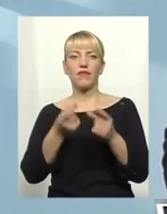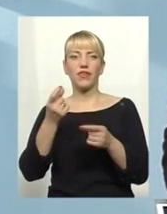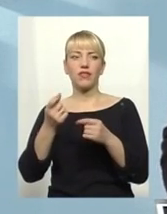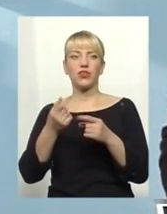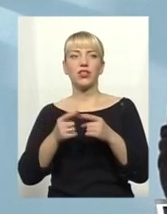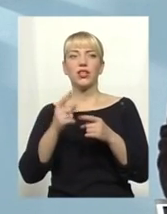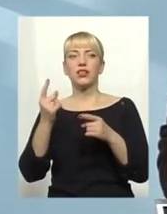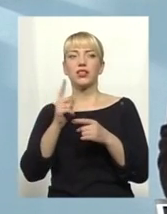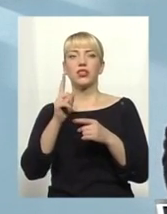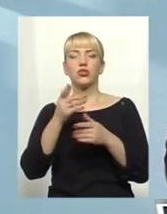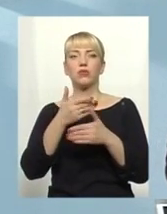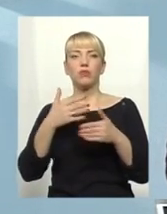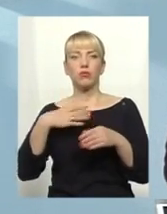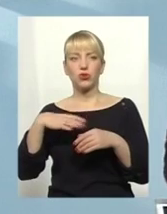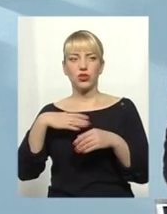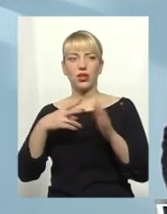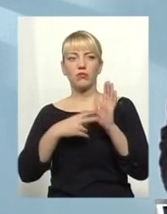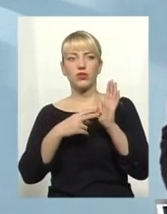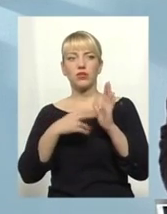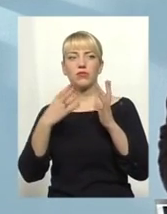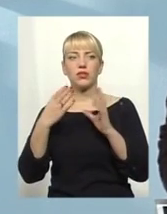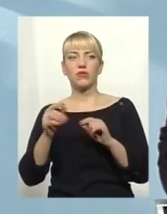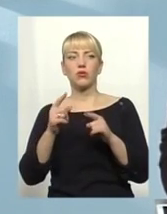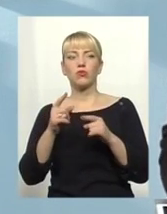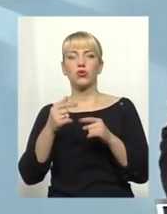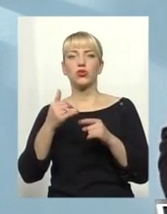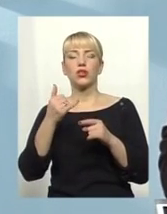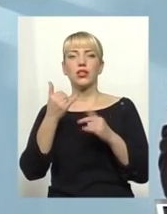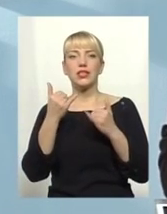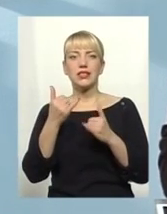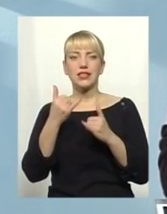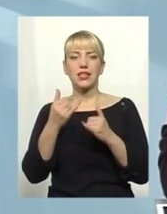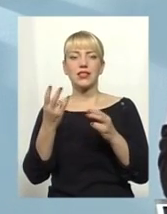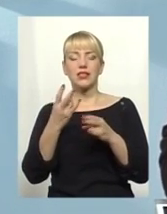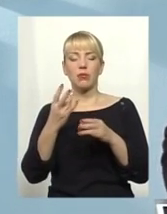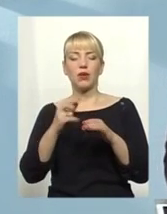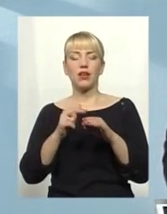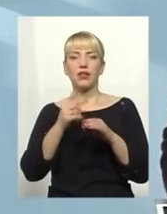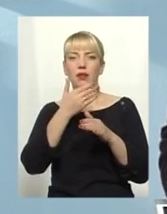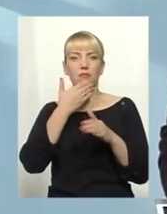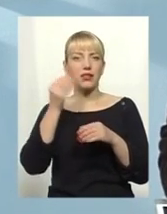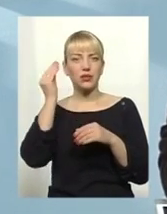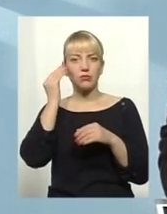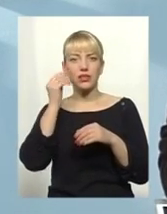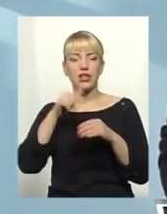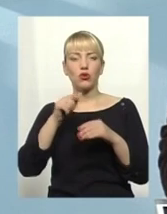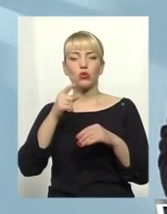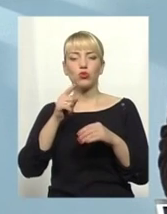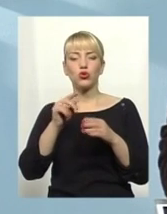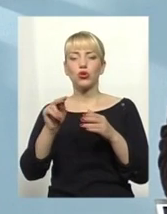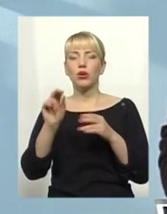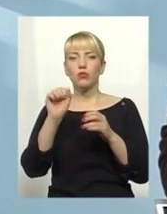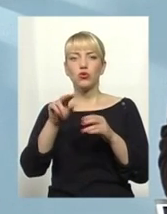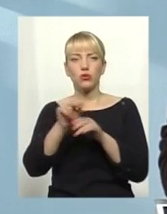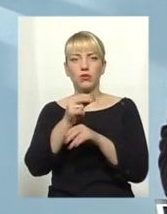Єдине, що ми просто почекаємо реально сім днів, тому що нема змісту зараз якось реагувати. Тому що дійсно чиновники можуть повносити